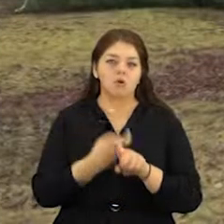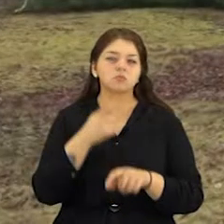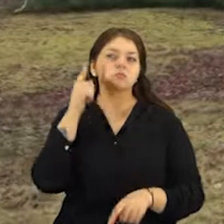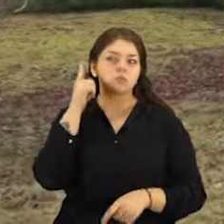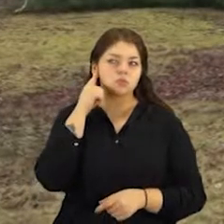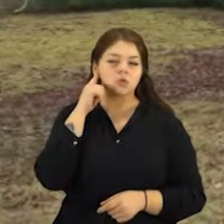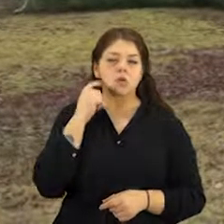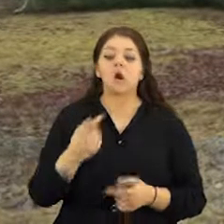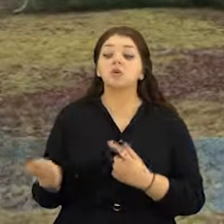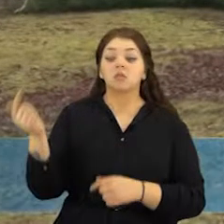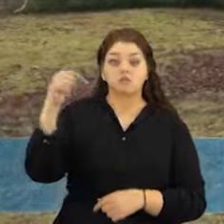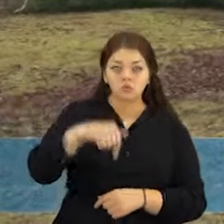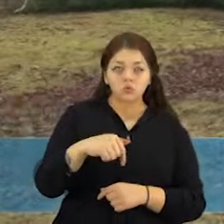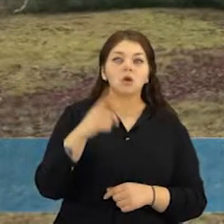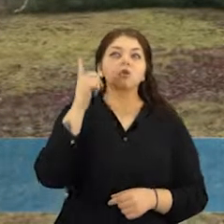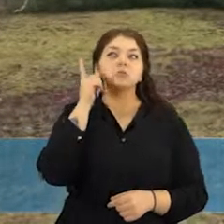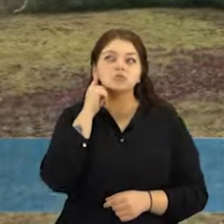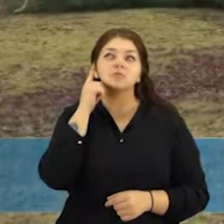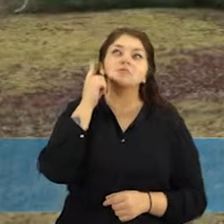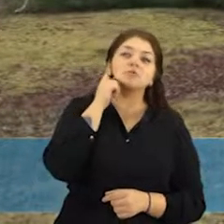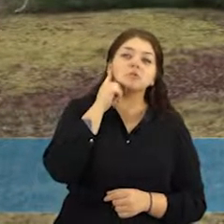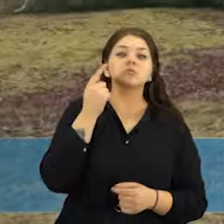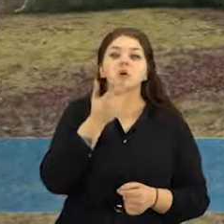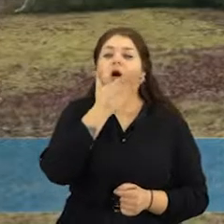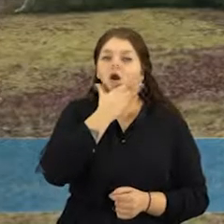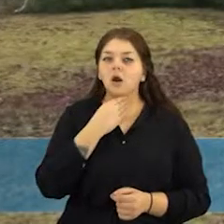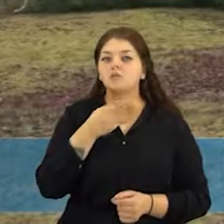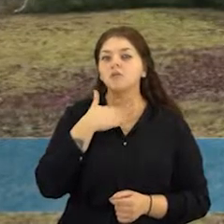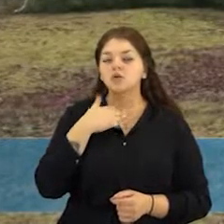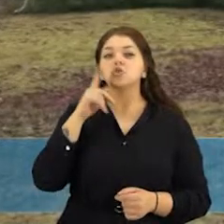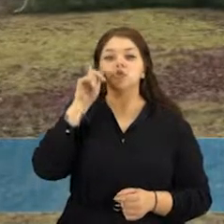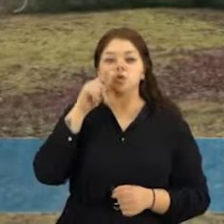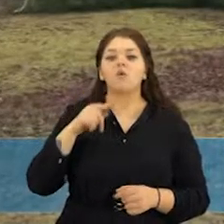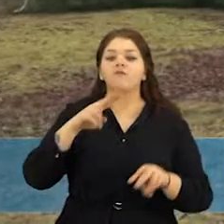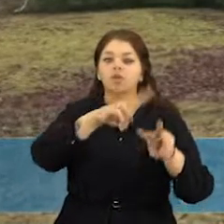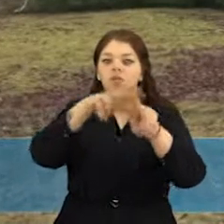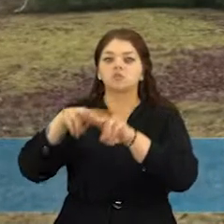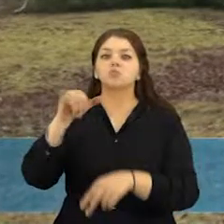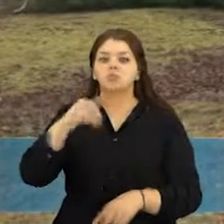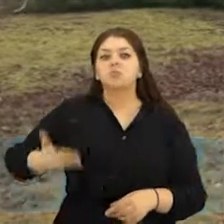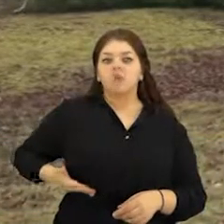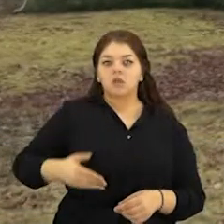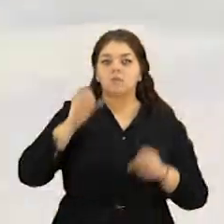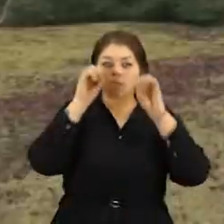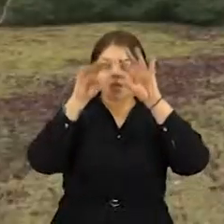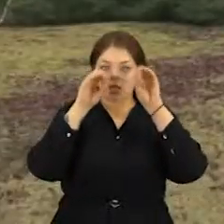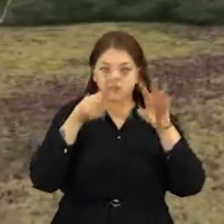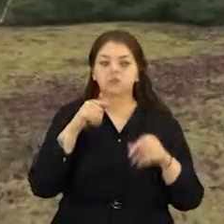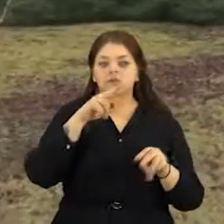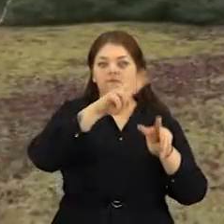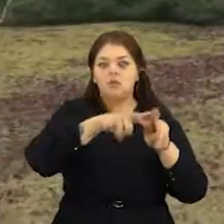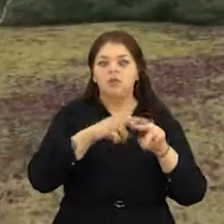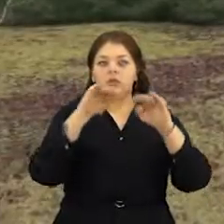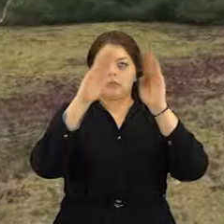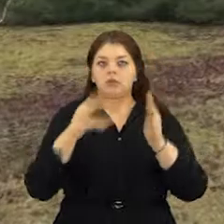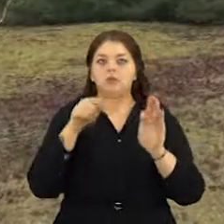Aš esu ne vieną kartą čia atvažiavęs ir aš esu jų prisišilpavęs. Žinau, kurios gyvena, tai tuose vietose mes įinkilus ir kabinam. Tai, kad pelėda